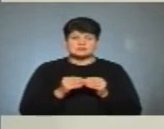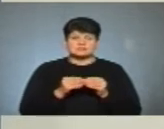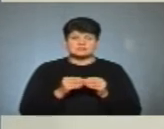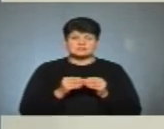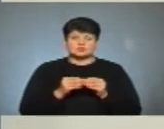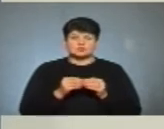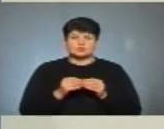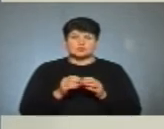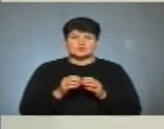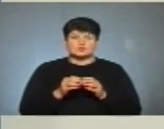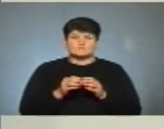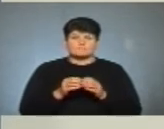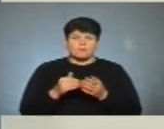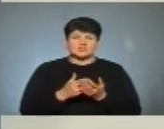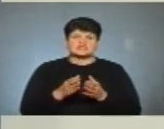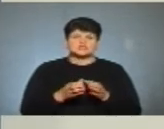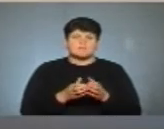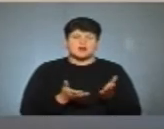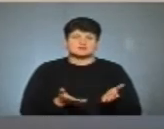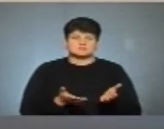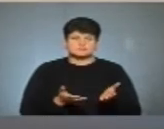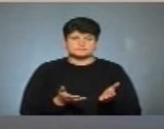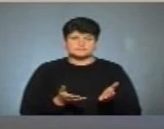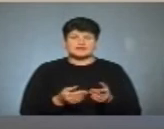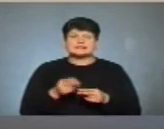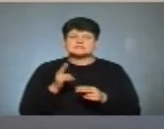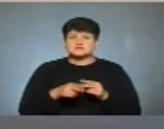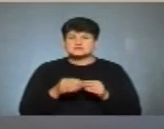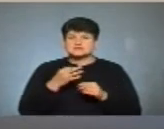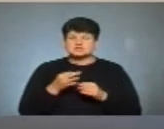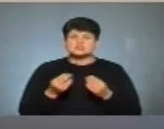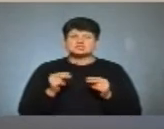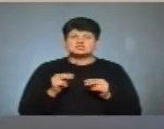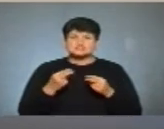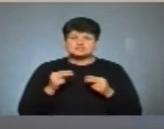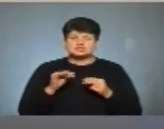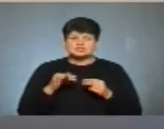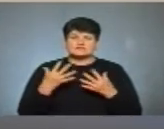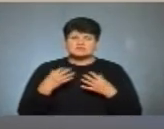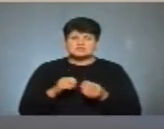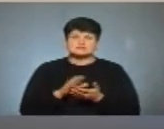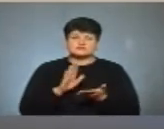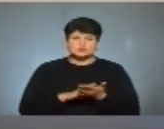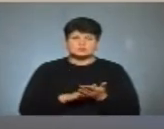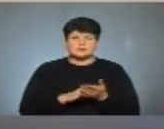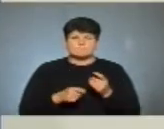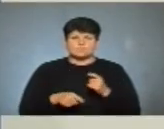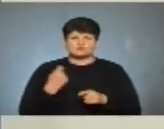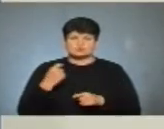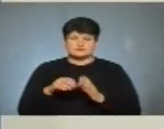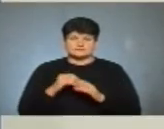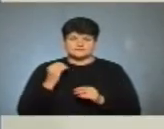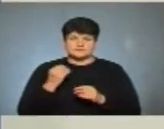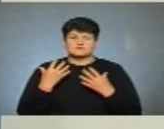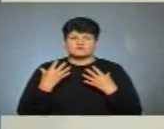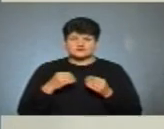політичної партії. І розкажіть на завершення, чи вже зараз зафіксоване порушення виборчого законодавства? Так, ми